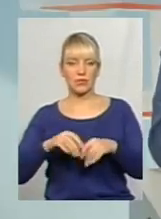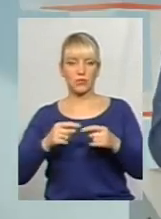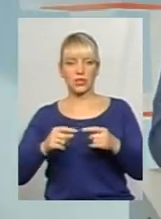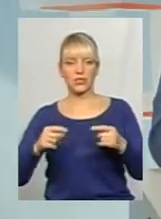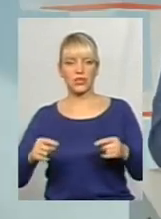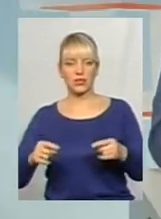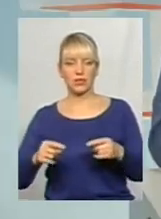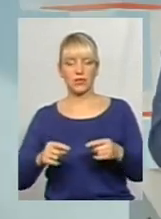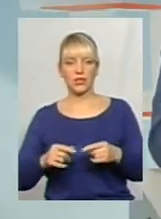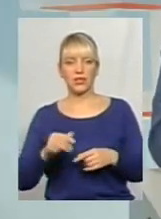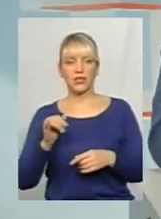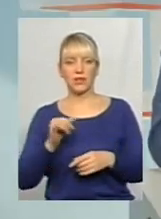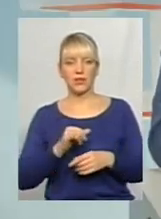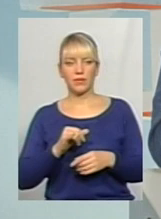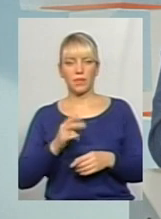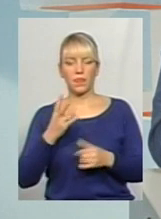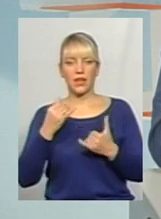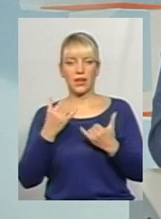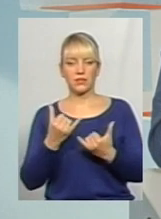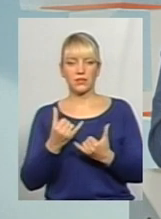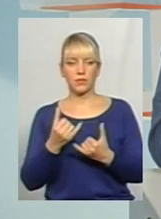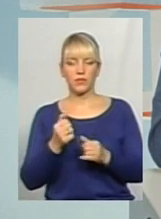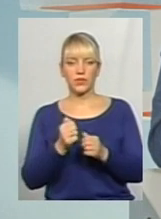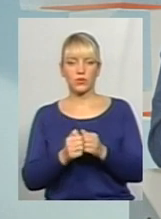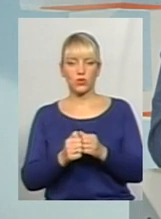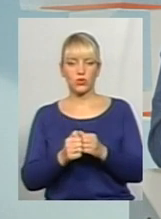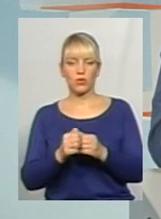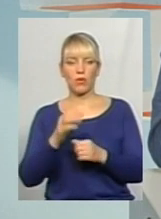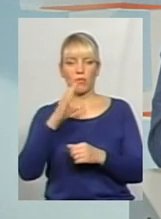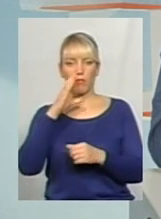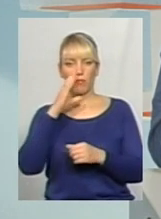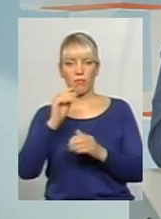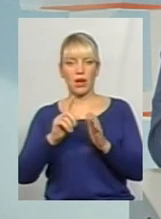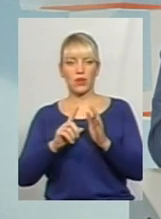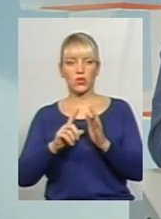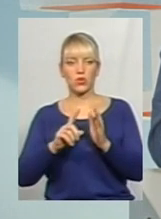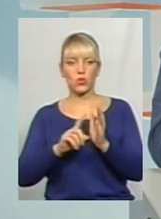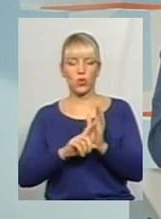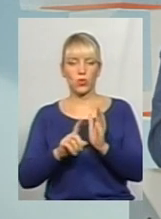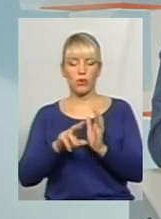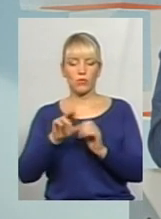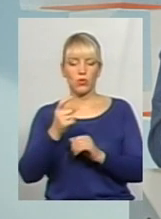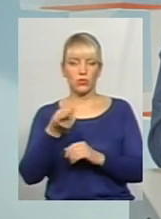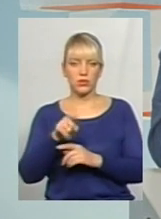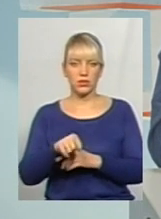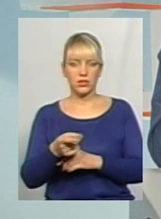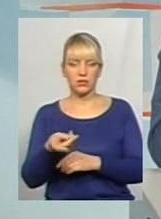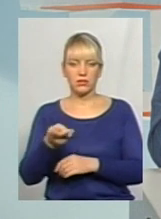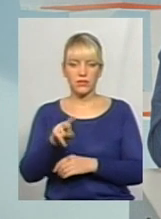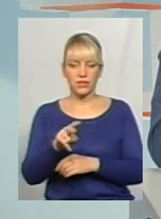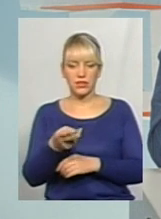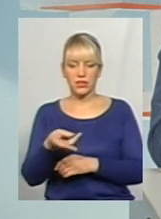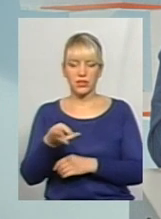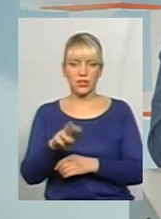відповідність до конкурсу. І наразі з кожного маршруту по одній, дві, а то і три